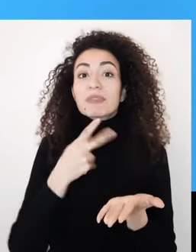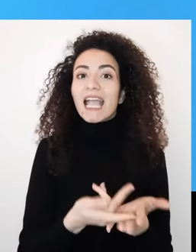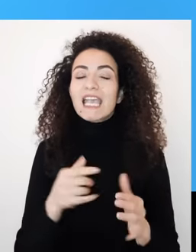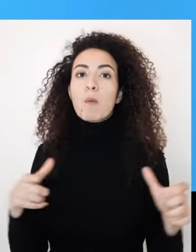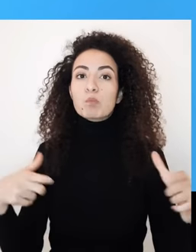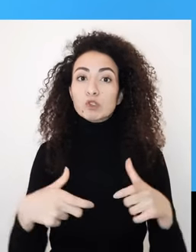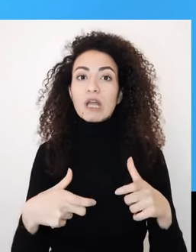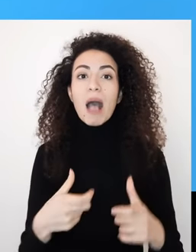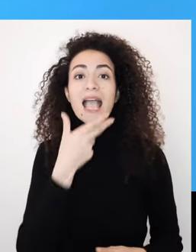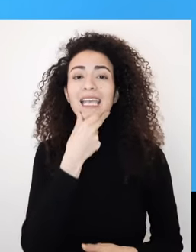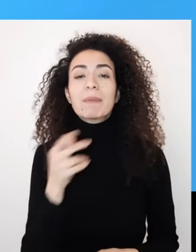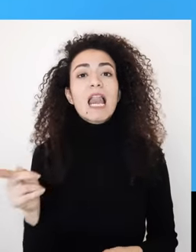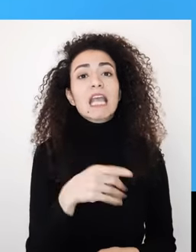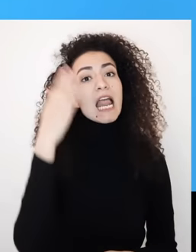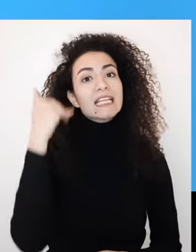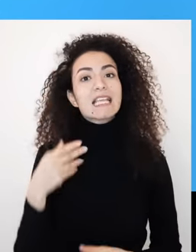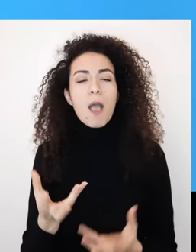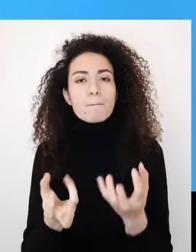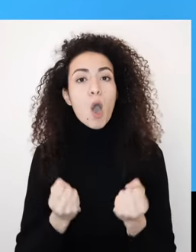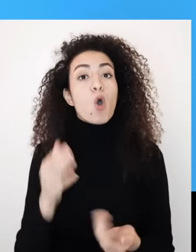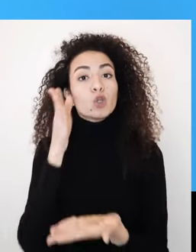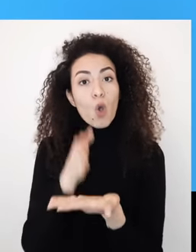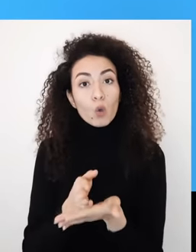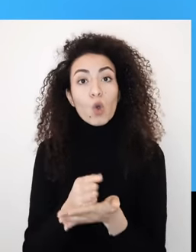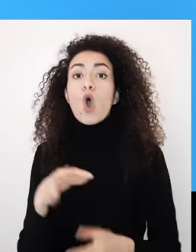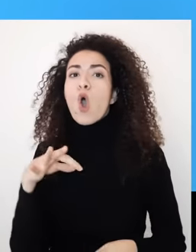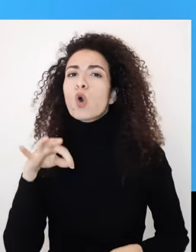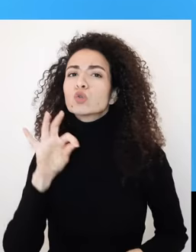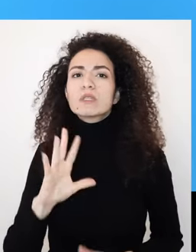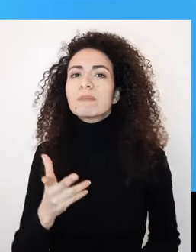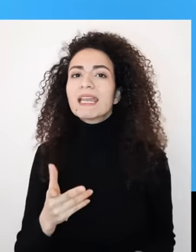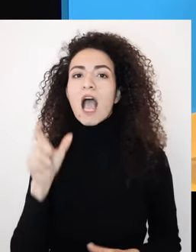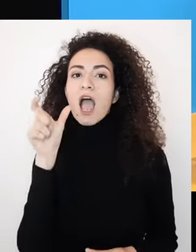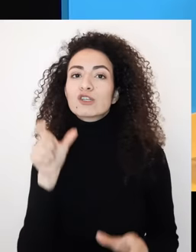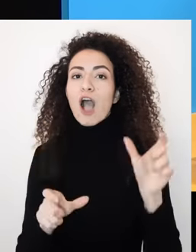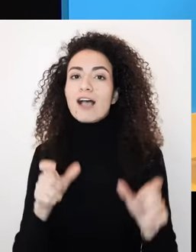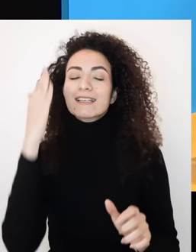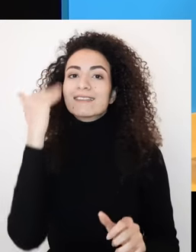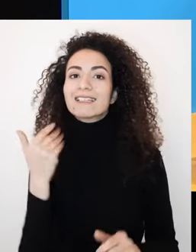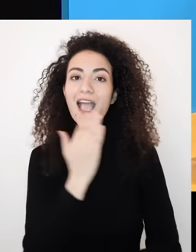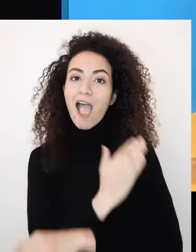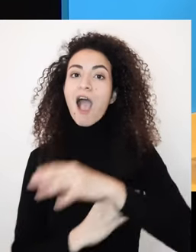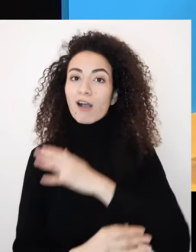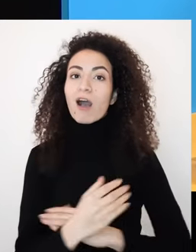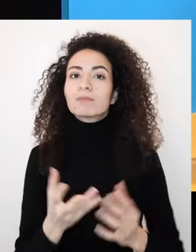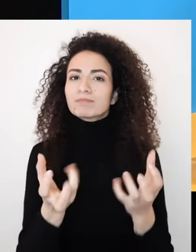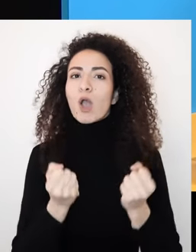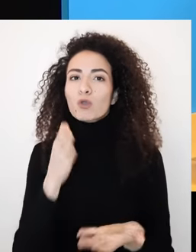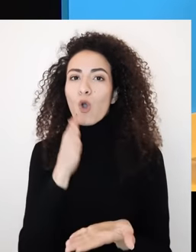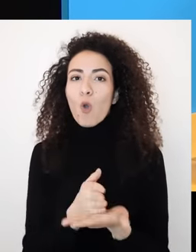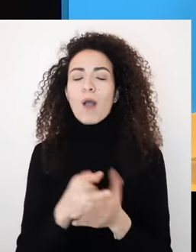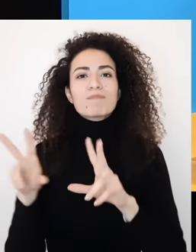ولتحصل النساء ذوات الإعاقة على الفرص نفسها المتاحة لغيرها وكيف ممكن نحقق التغيير